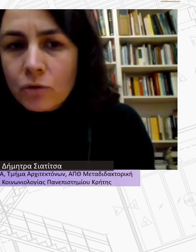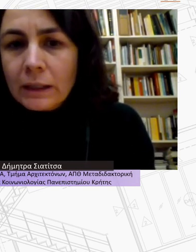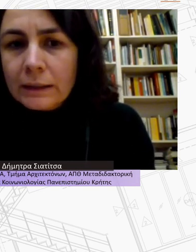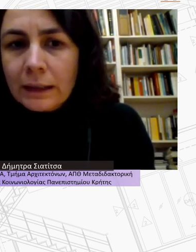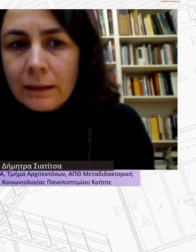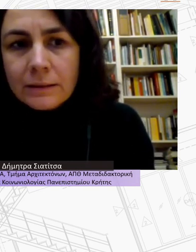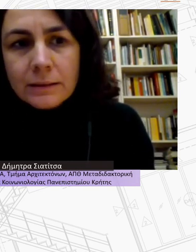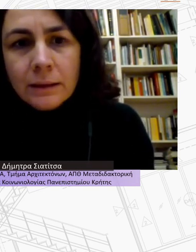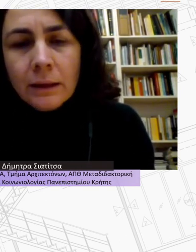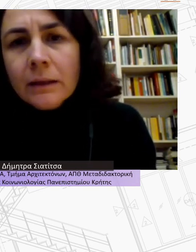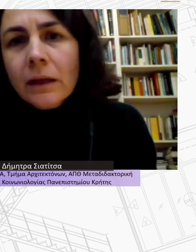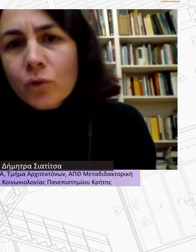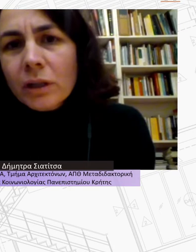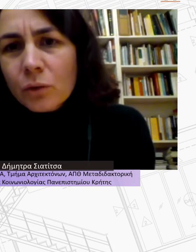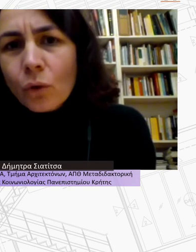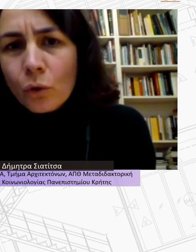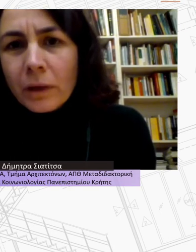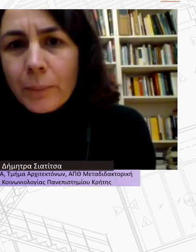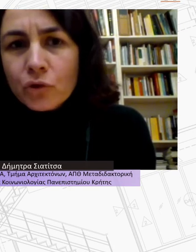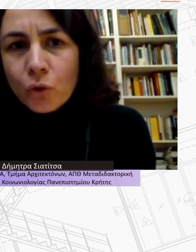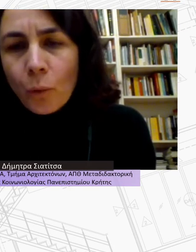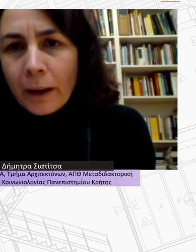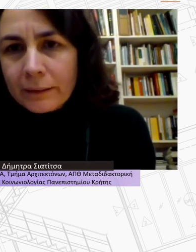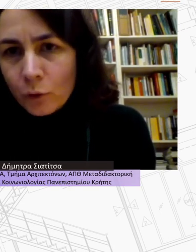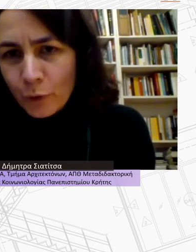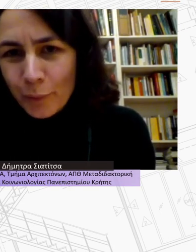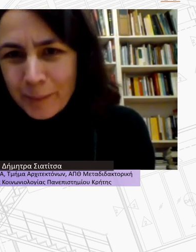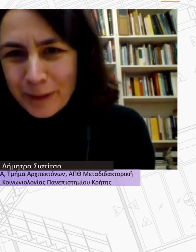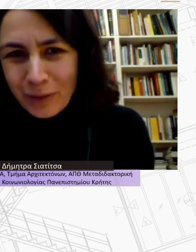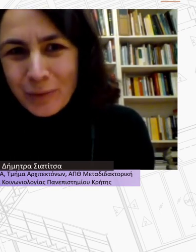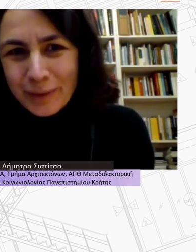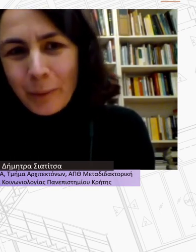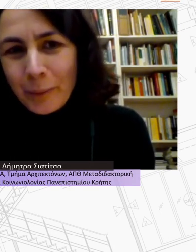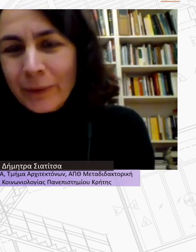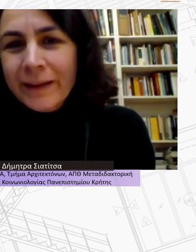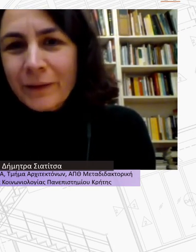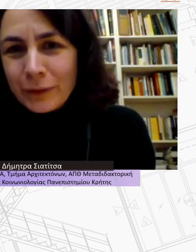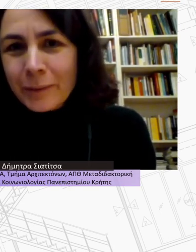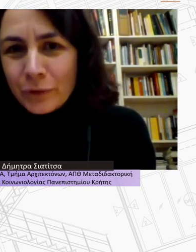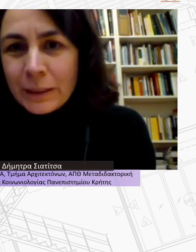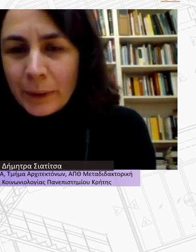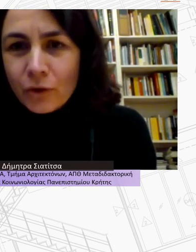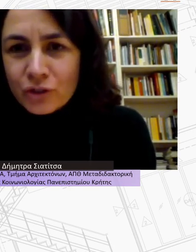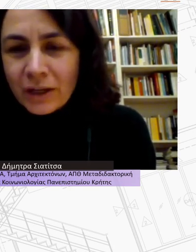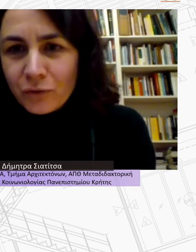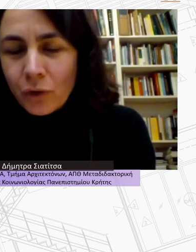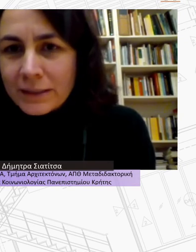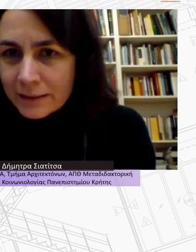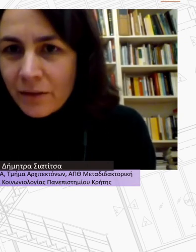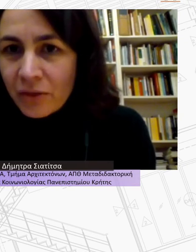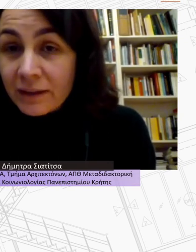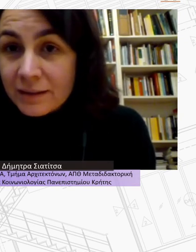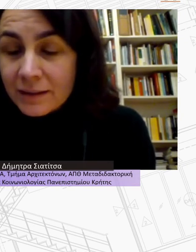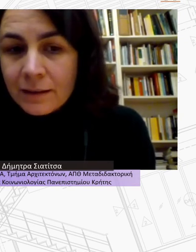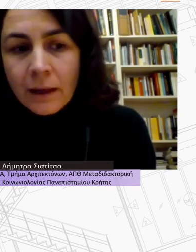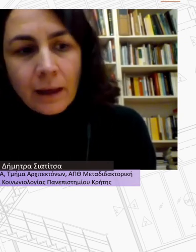παλαιωμένο, σε κακή κατάσταση και αυτό είναι και το οικονομικά προς το κομμάτι το οποίο πρέπει να δούμε, να πω «Οκ, μπορείς να πληρώσεις γι' αυτό, αλλά